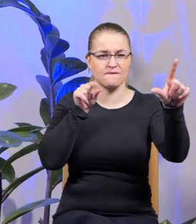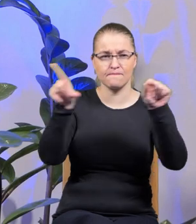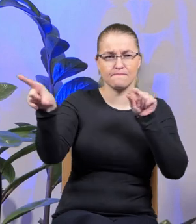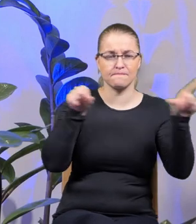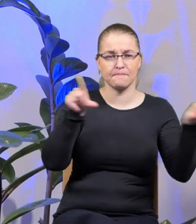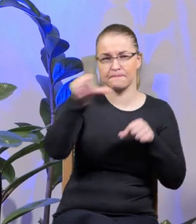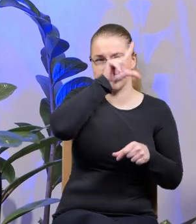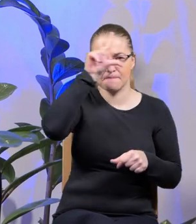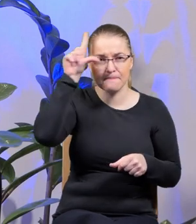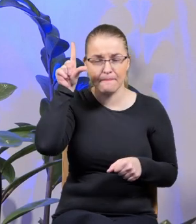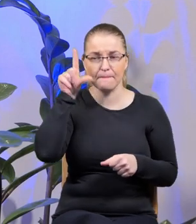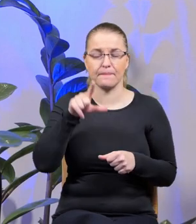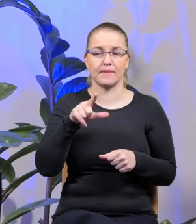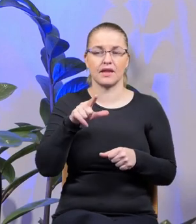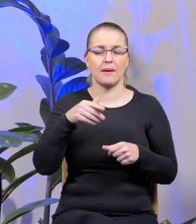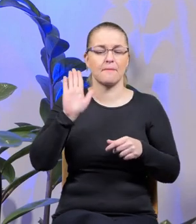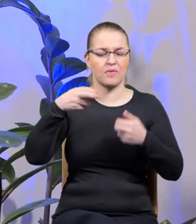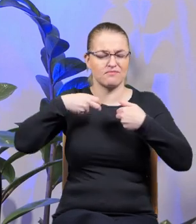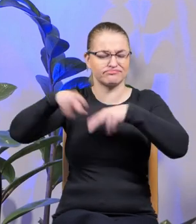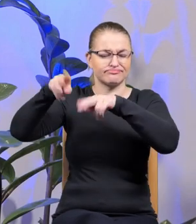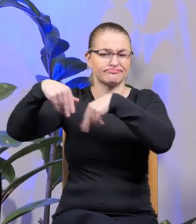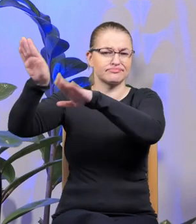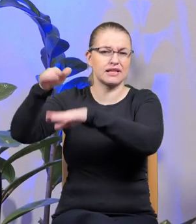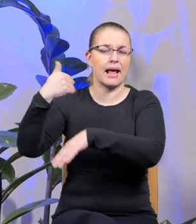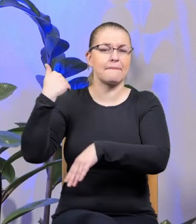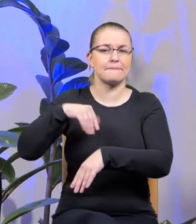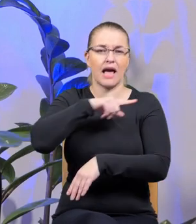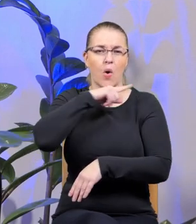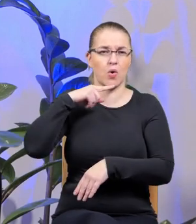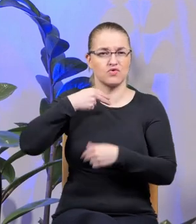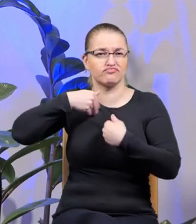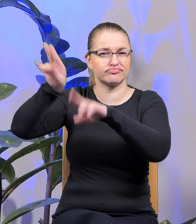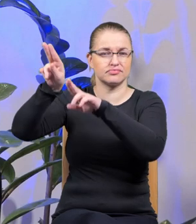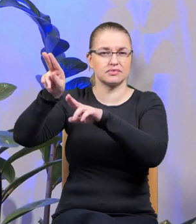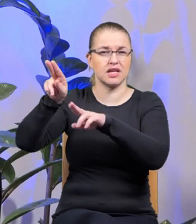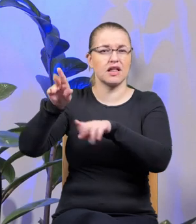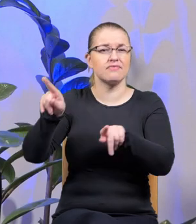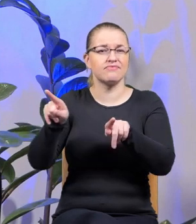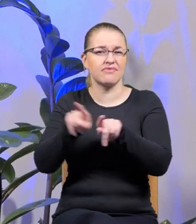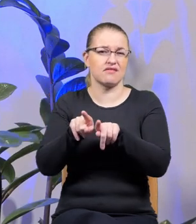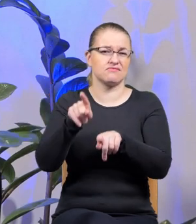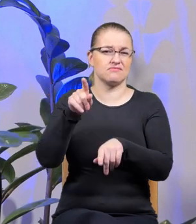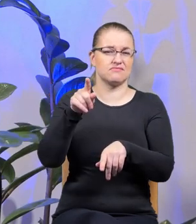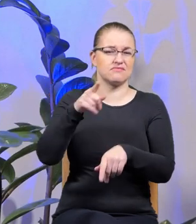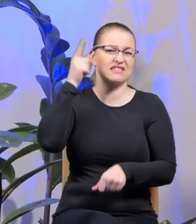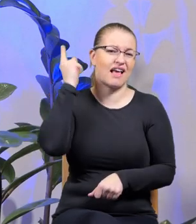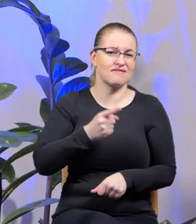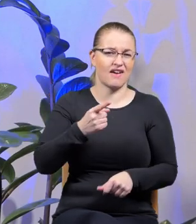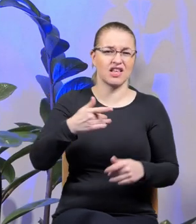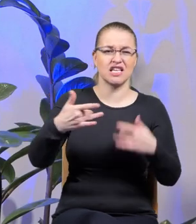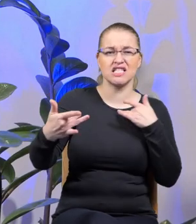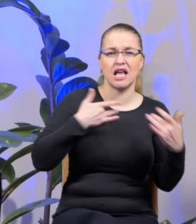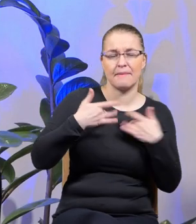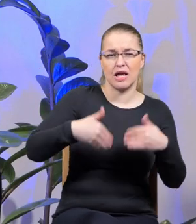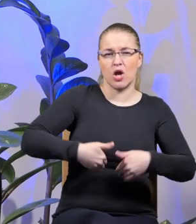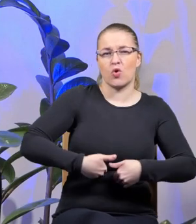wyłapywanie, puszbekowanie ich, skazywanie na cierpienia, głód i naprawdę zupełnie